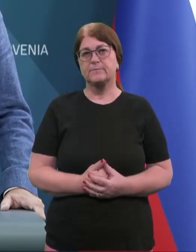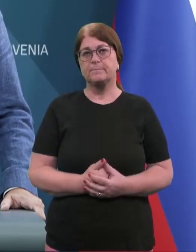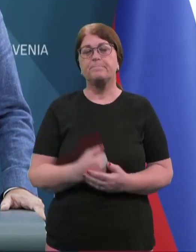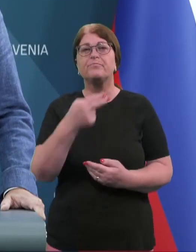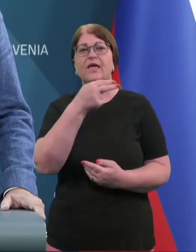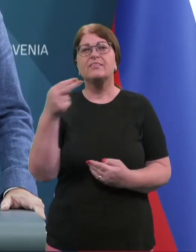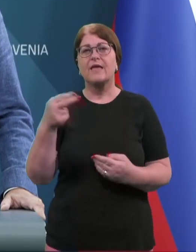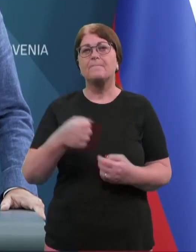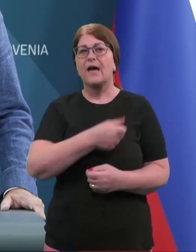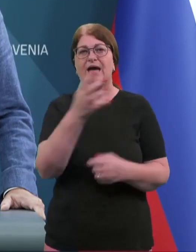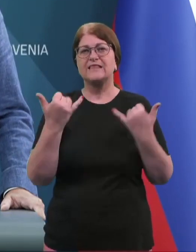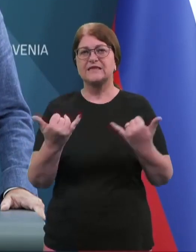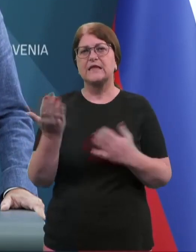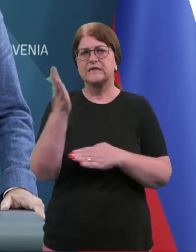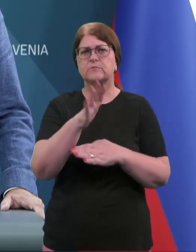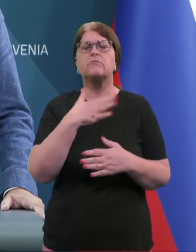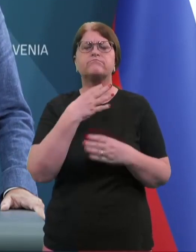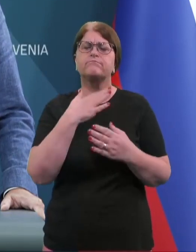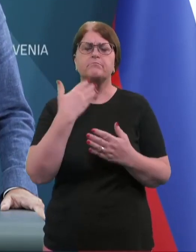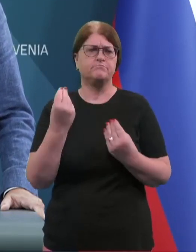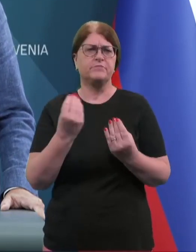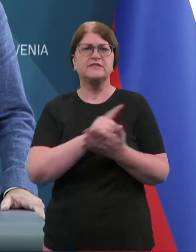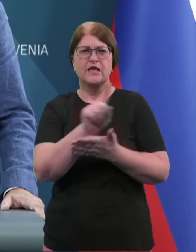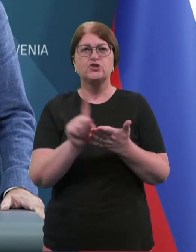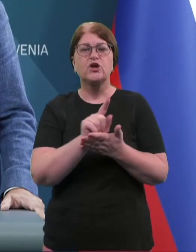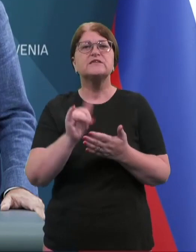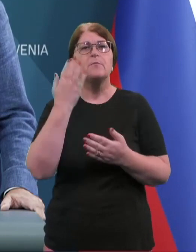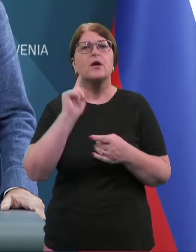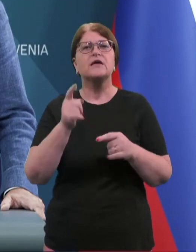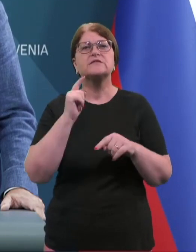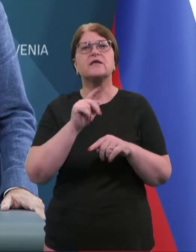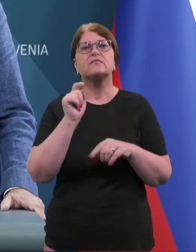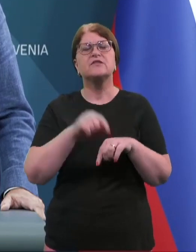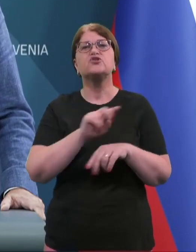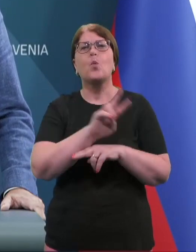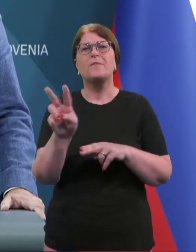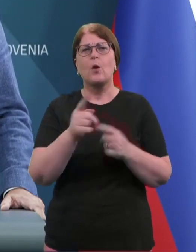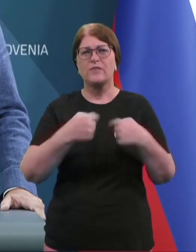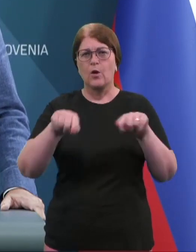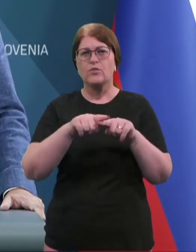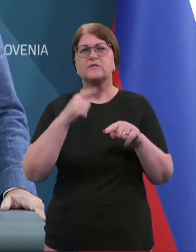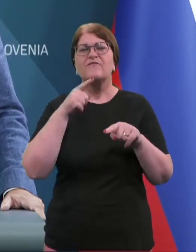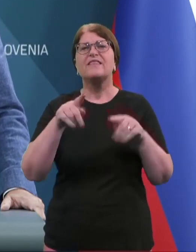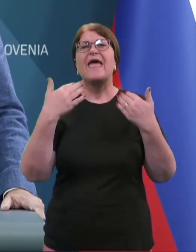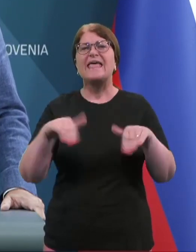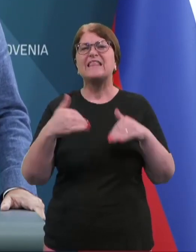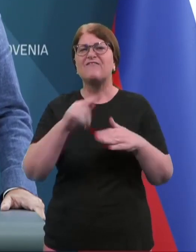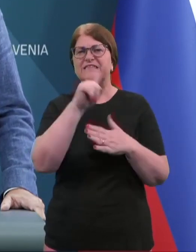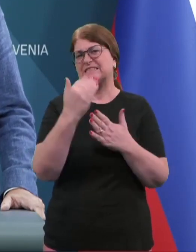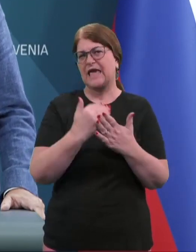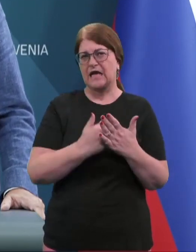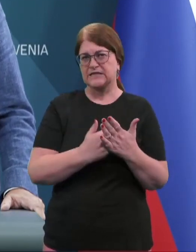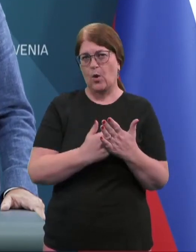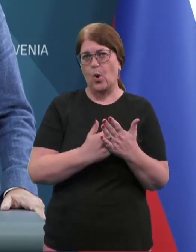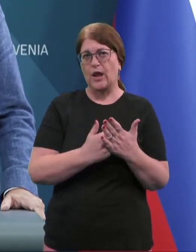Tematika, kateri smo namenili kar predsej časa, je bila tudi, kar se tiče upravnih enot in sicer intervencijskega zakona.